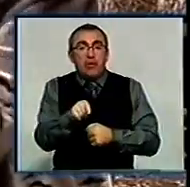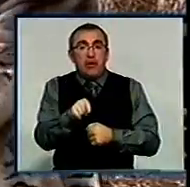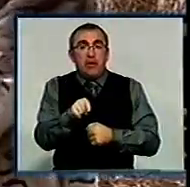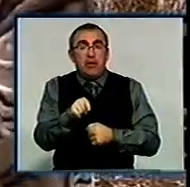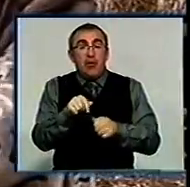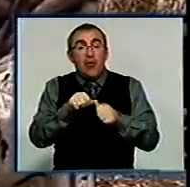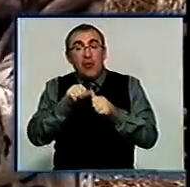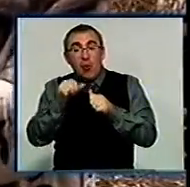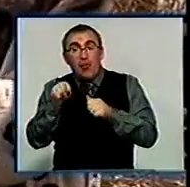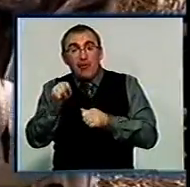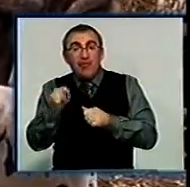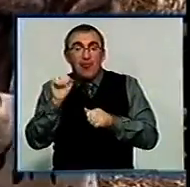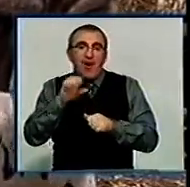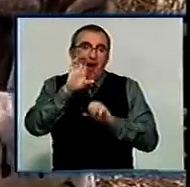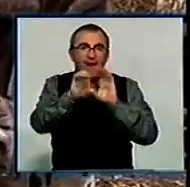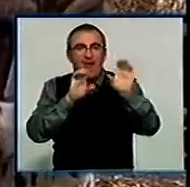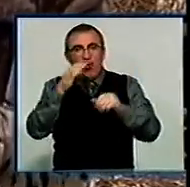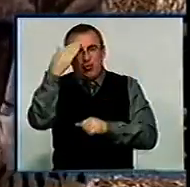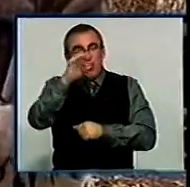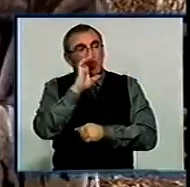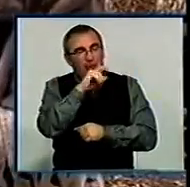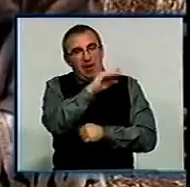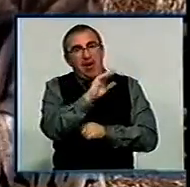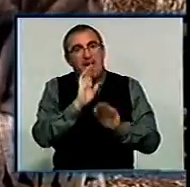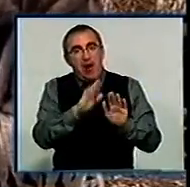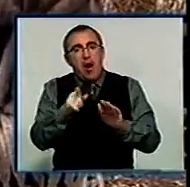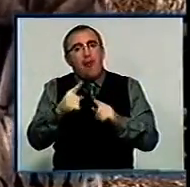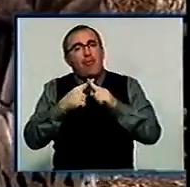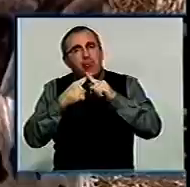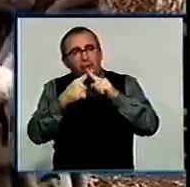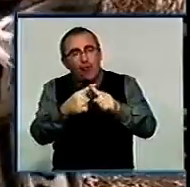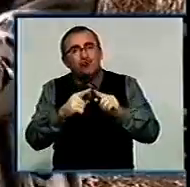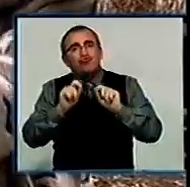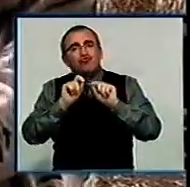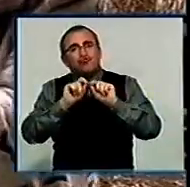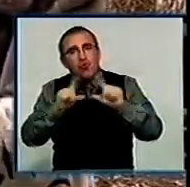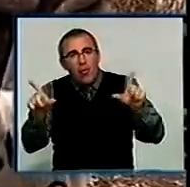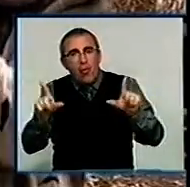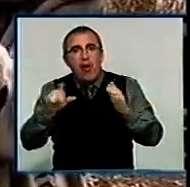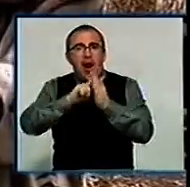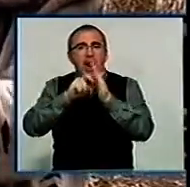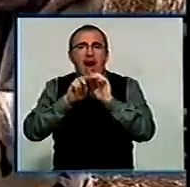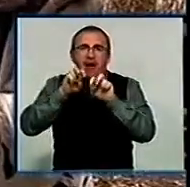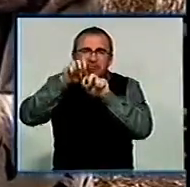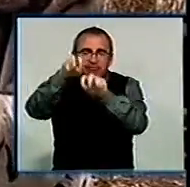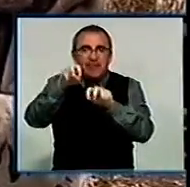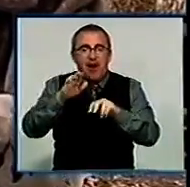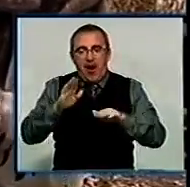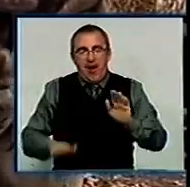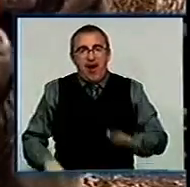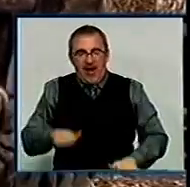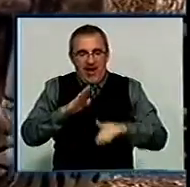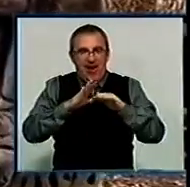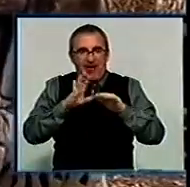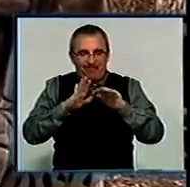крім того, що дійсно можуть лаяли на чужих собак, вони все. Вони провожали її до школи, вони ніж не заходили в клас. Лапки вони лажали на